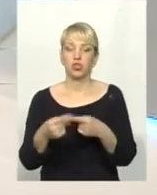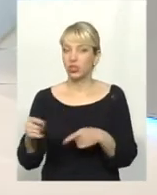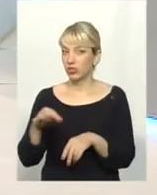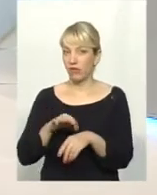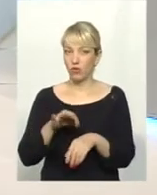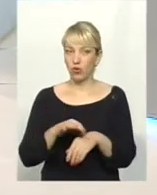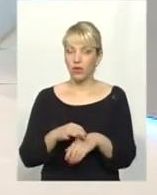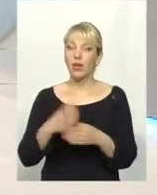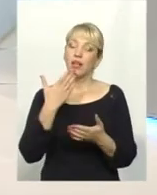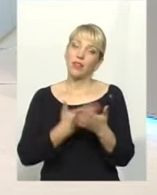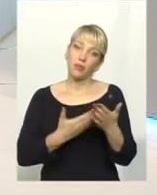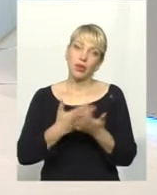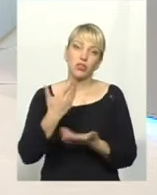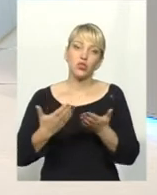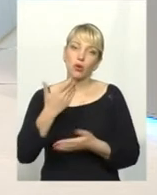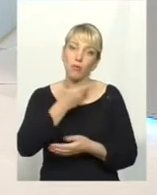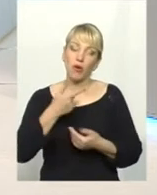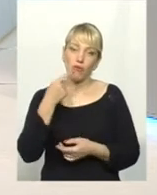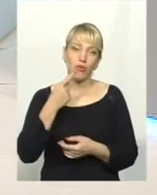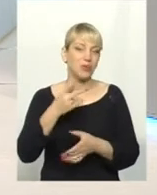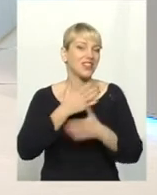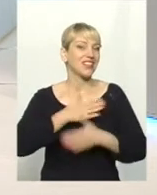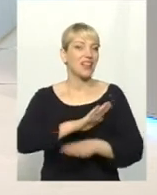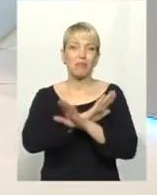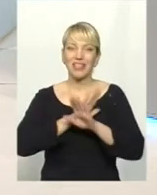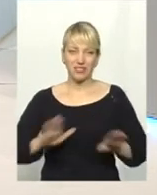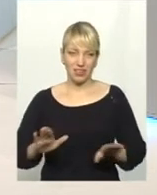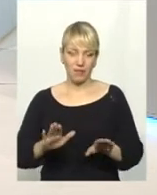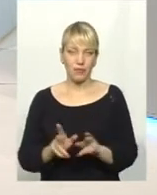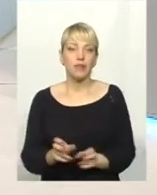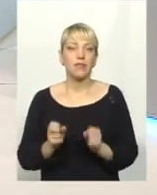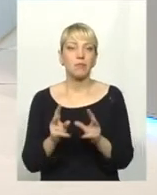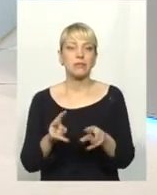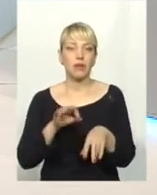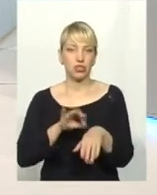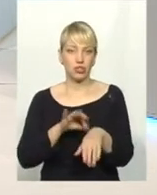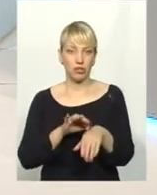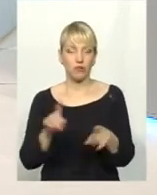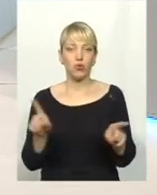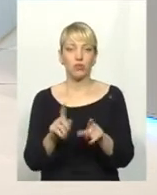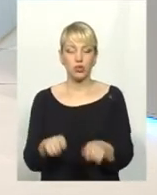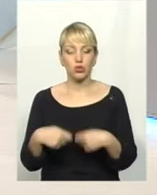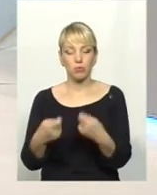про такі неприємні, небезпечні захворювання, що передаються